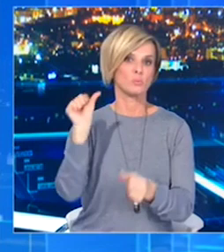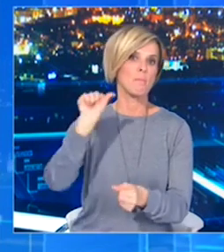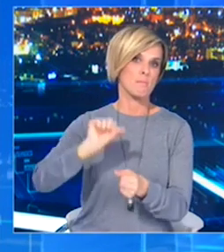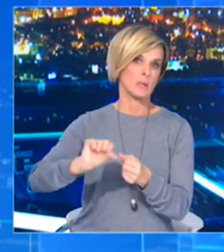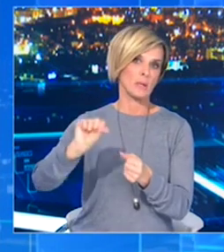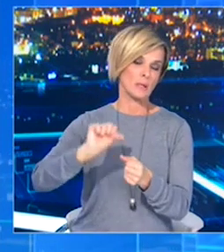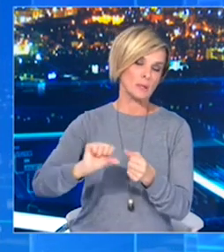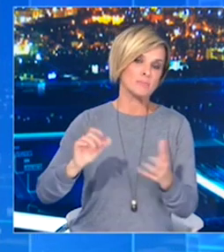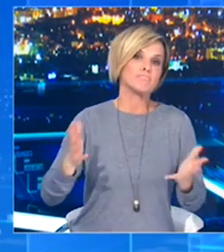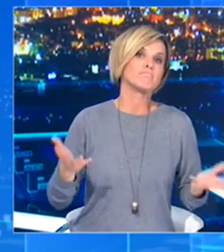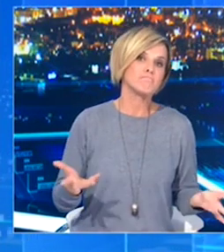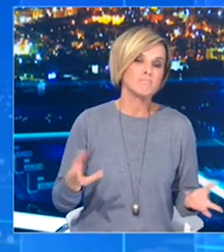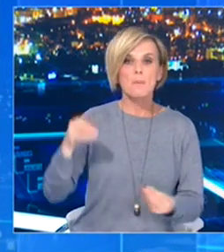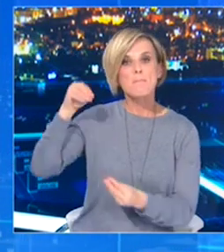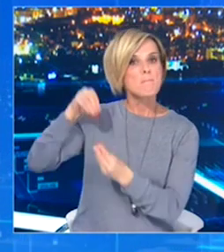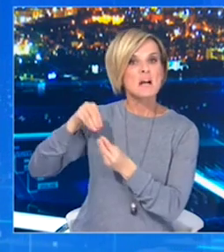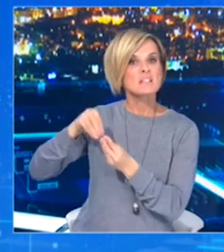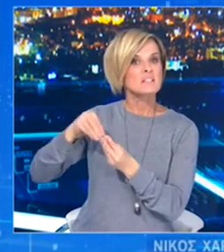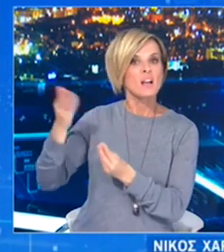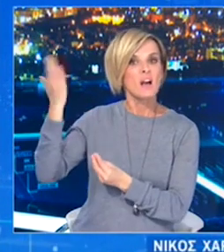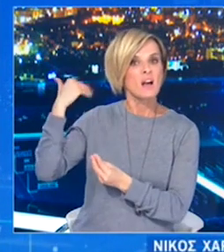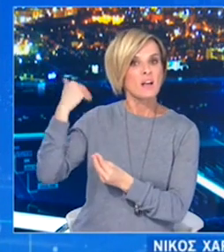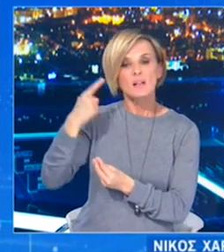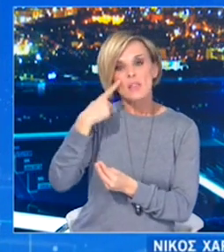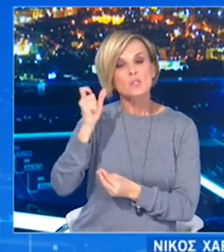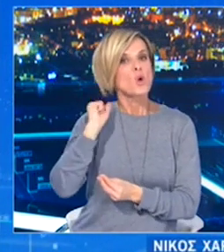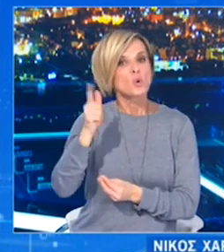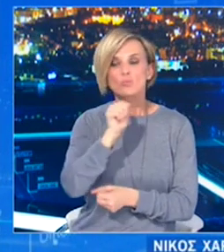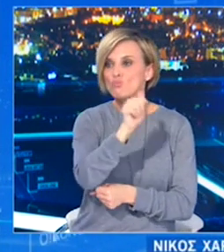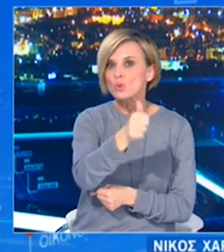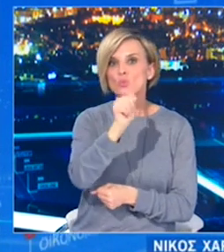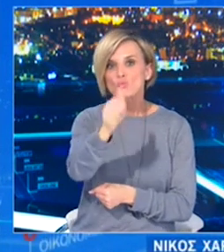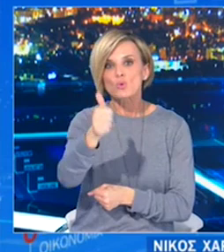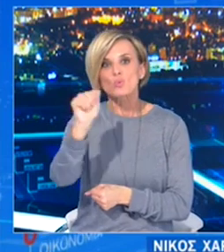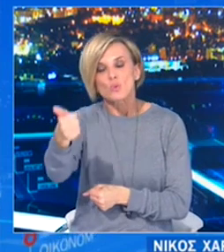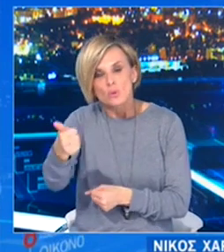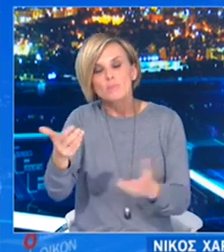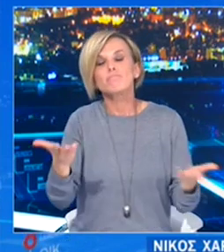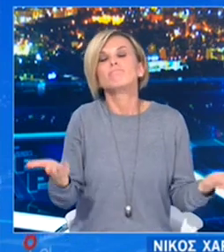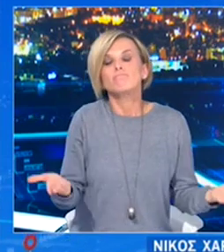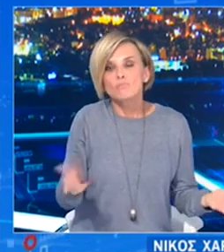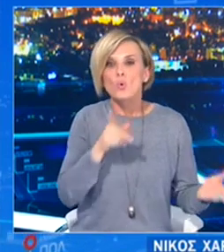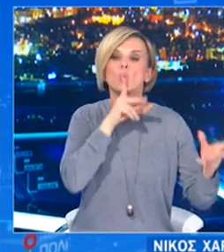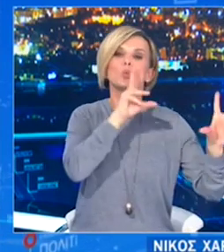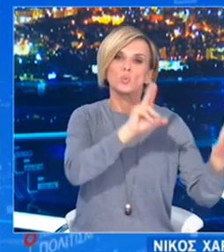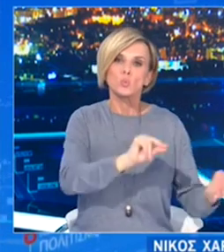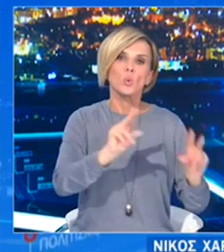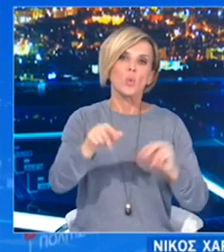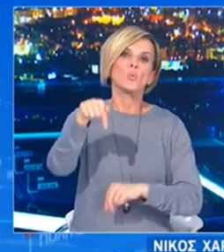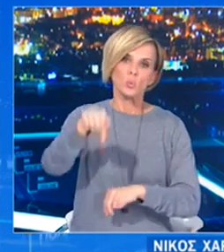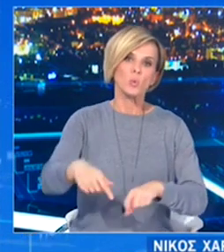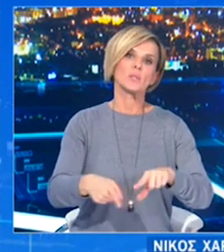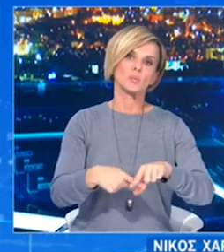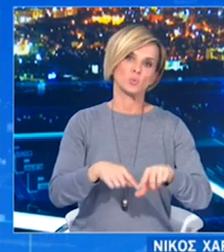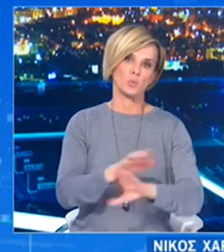Και το Πάσχα πάλι το γιορτάσαμε μόνο με τις οικογένειές μας. Και νομίζω το ίδιο θα συμβεί και μετά